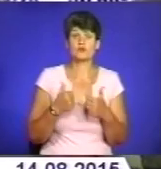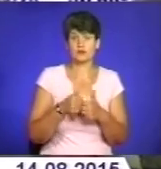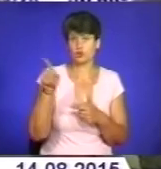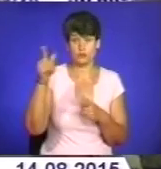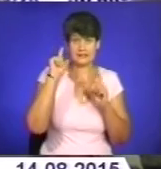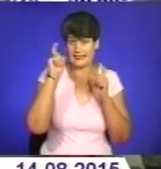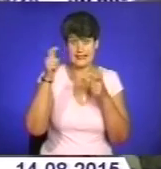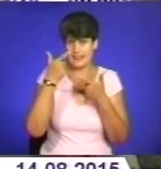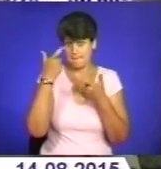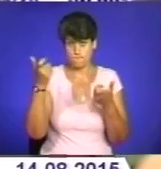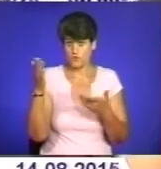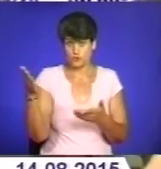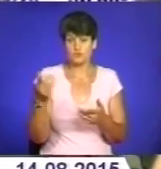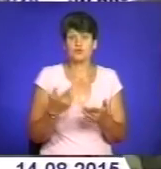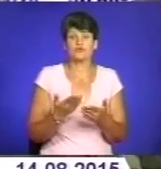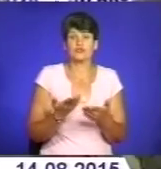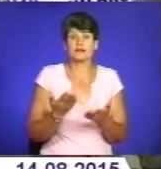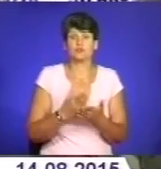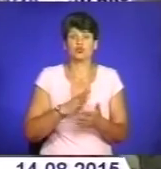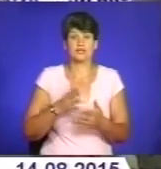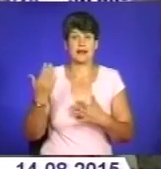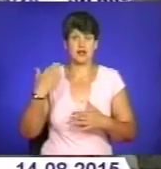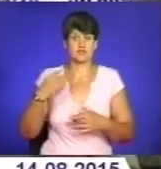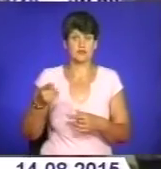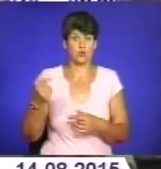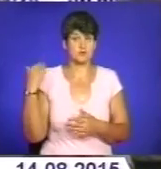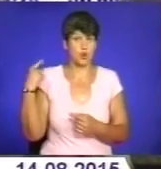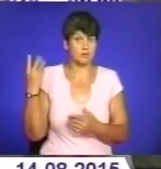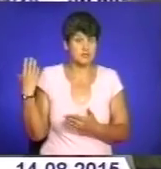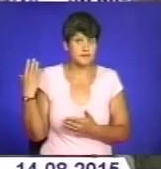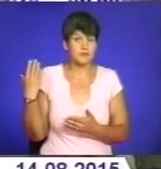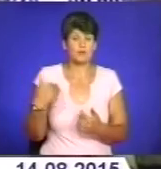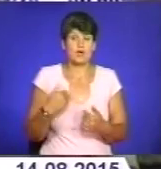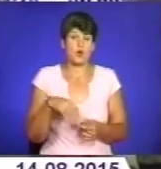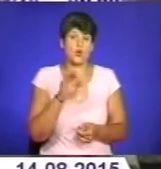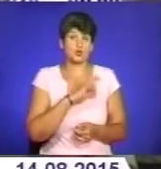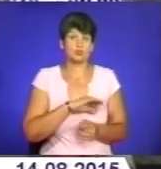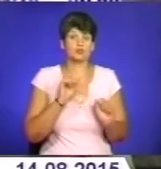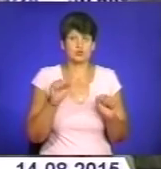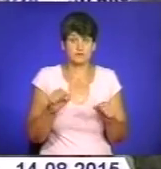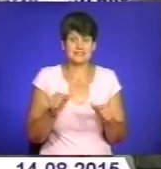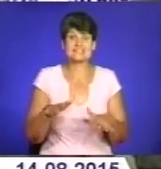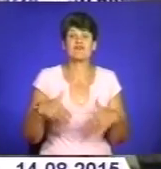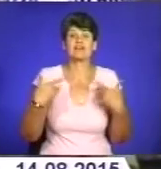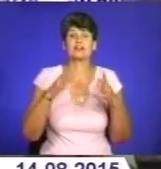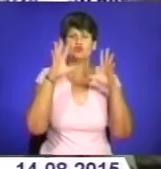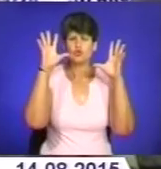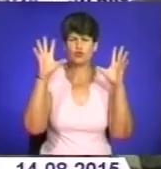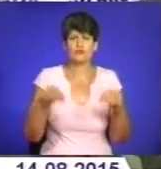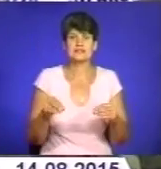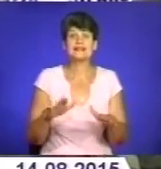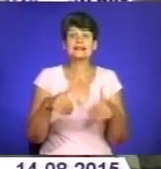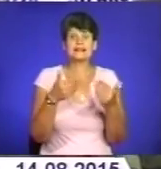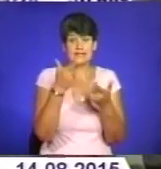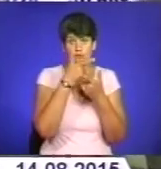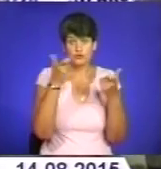повідомили, що вони десь стояли на обліку в Тернопільській області. Тому я, користуючись на воду, звертаюся до всіх. Дайте